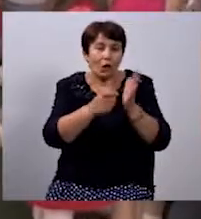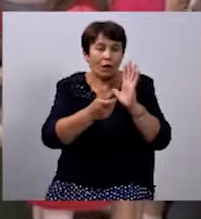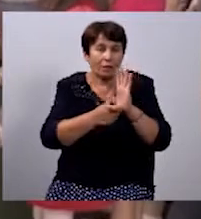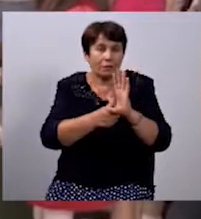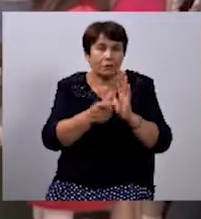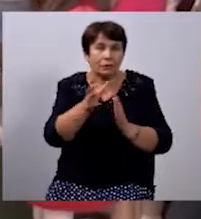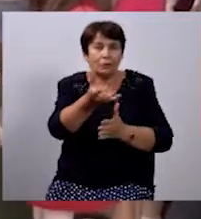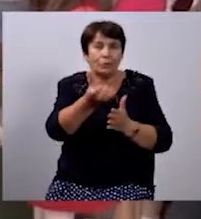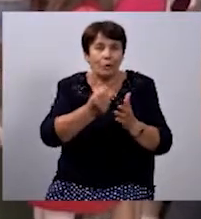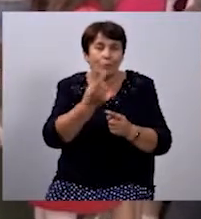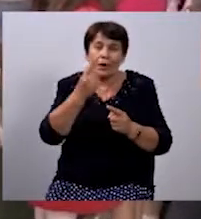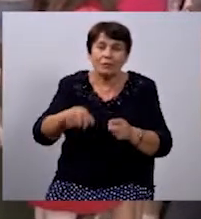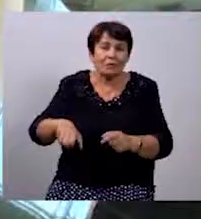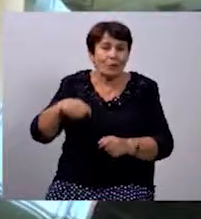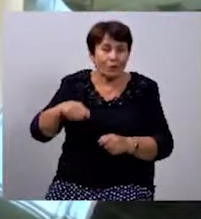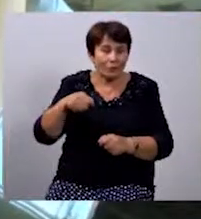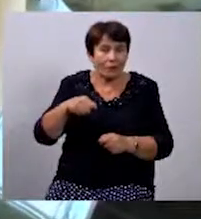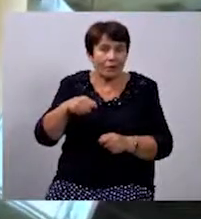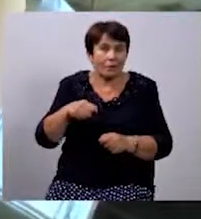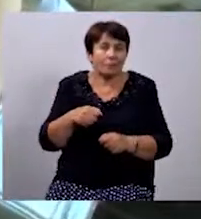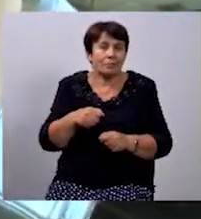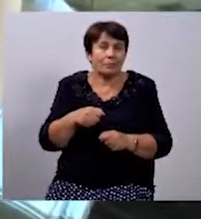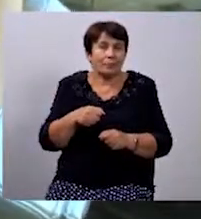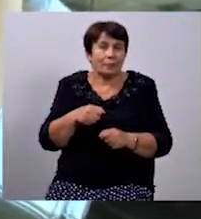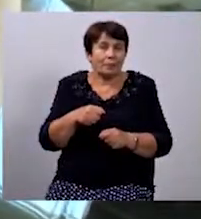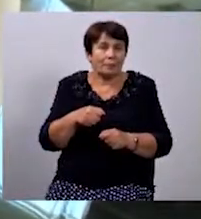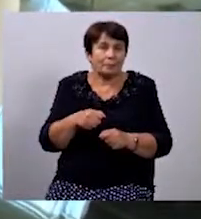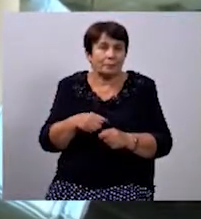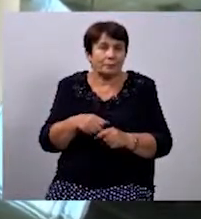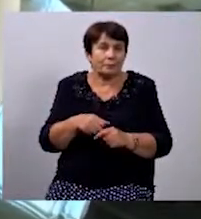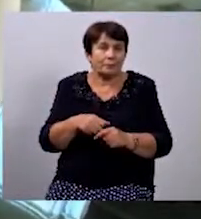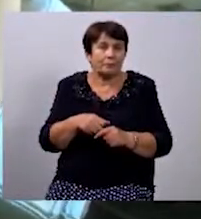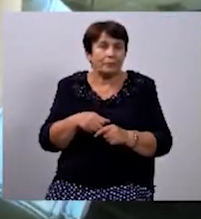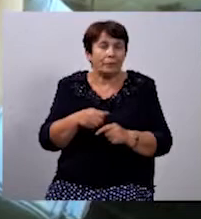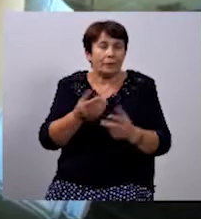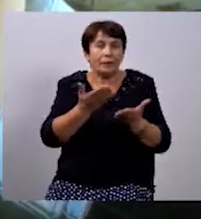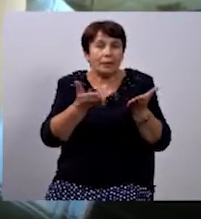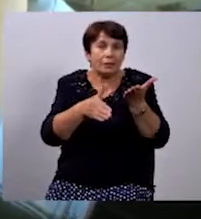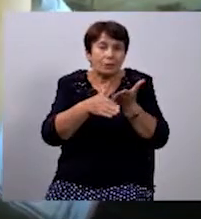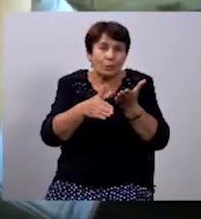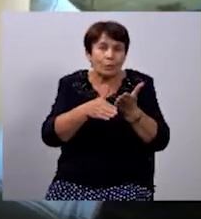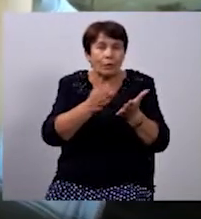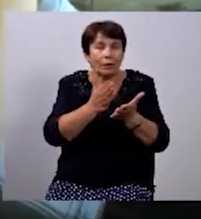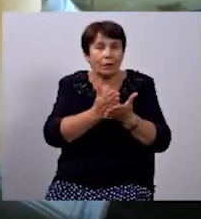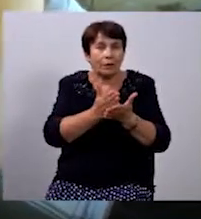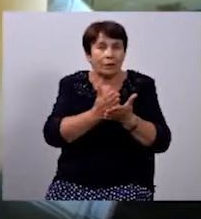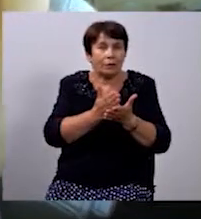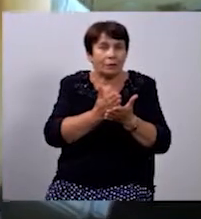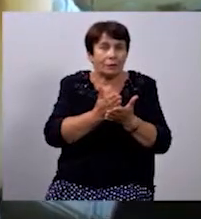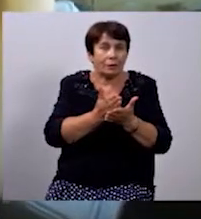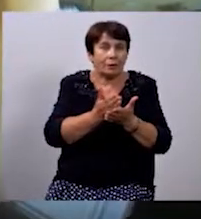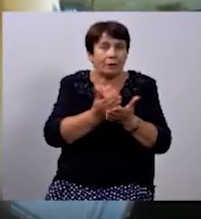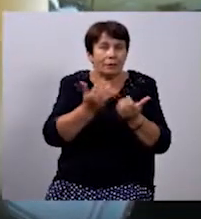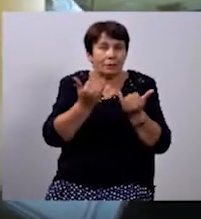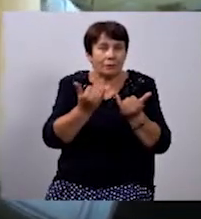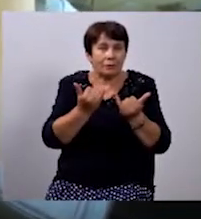сьогодні отримує перший портфелик. Для багато дітей на самінітація важливо, тому що це хоч якась допомога йде. Бо зараз в